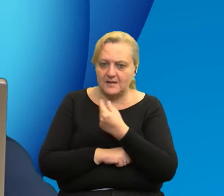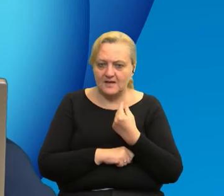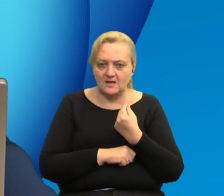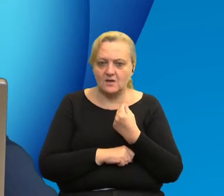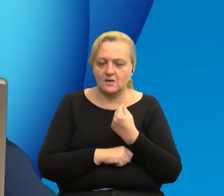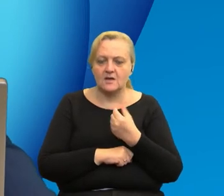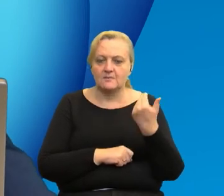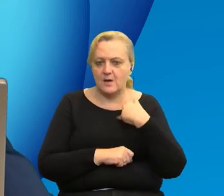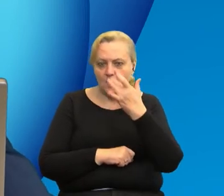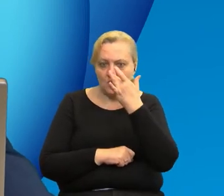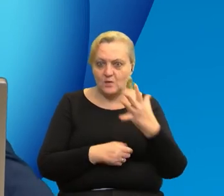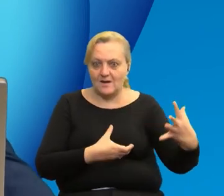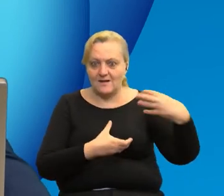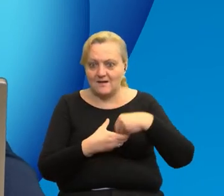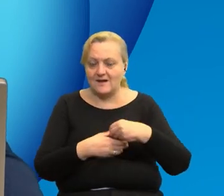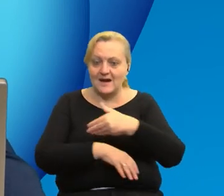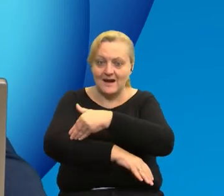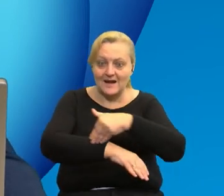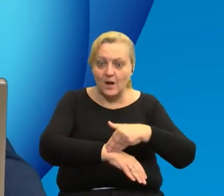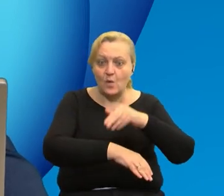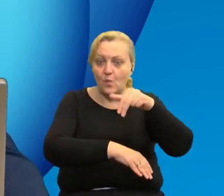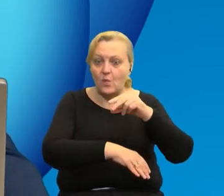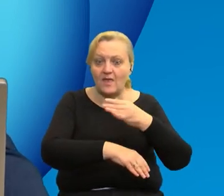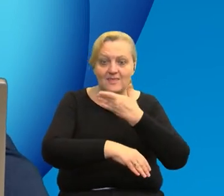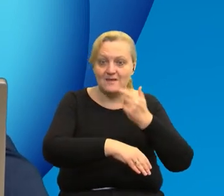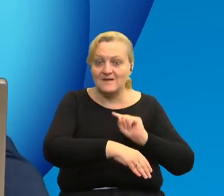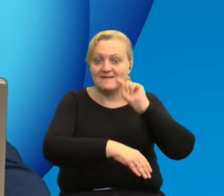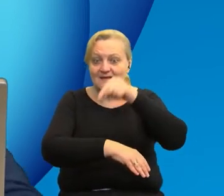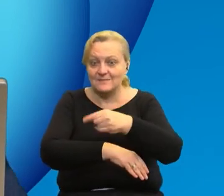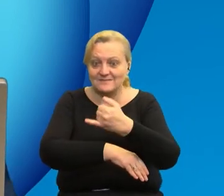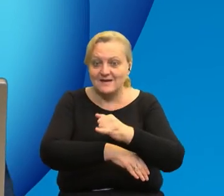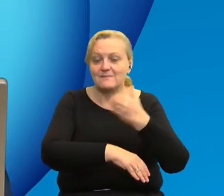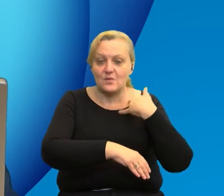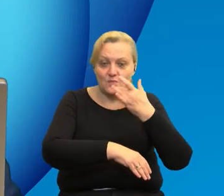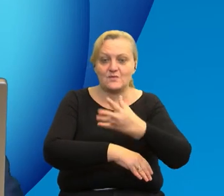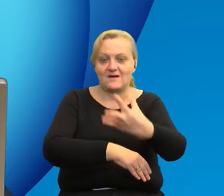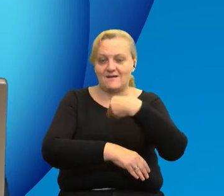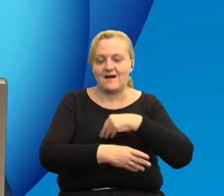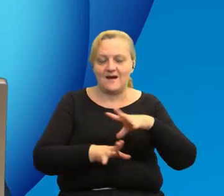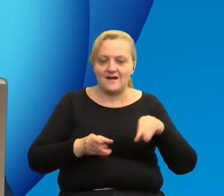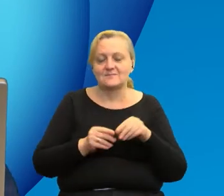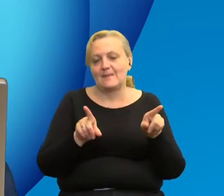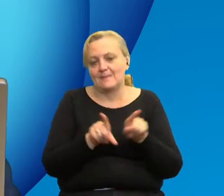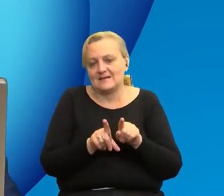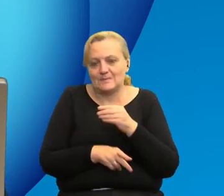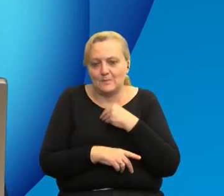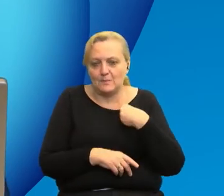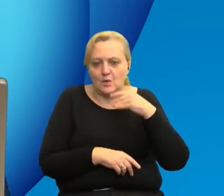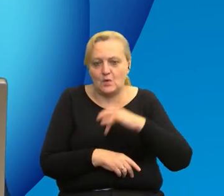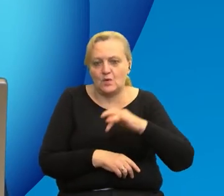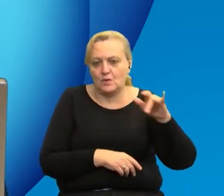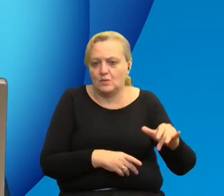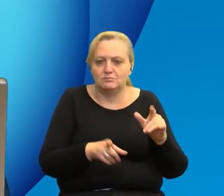z Białorusi, spoza granicy Unii Europejskiej, gdzie również przecież tak samo jak w Polsce mamy